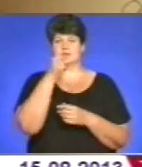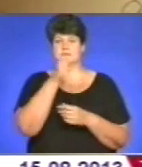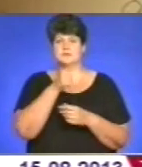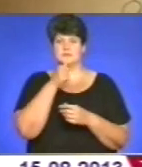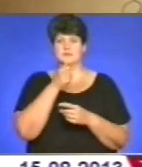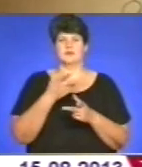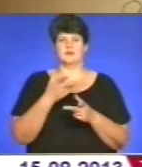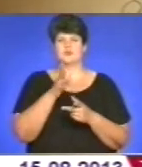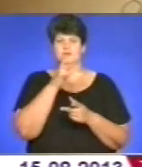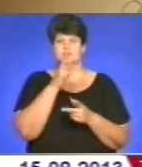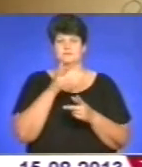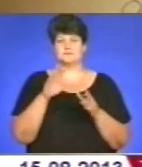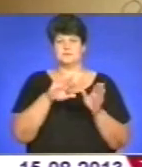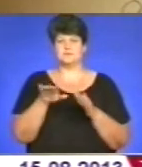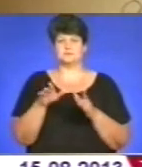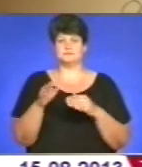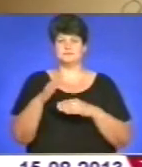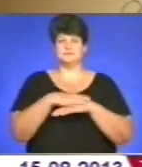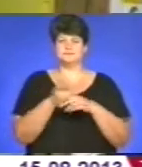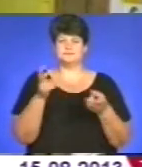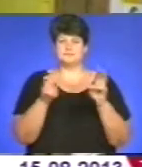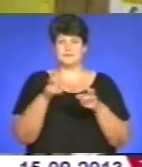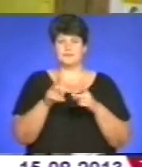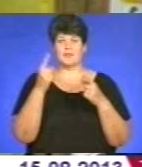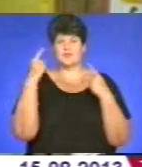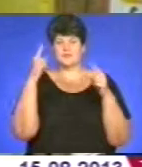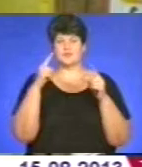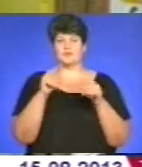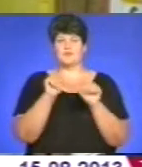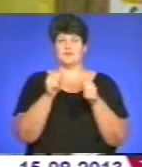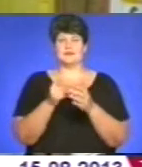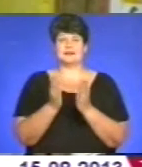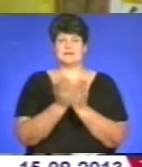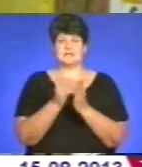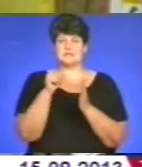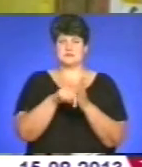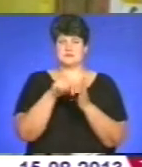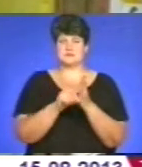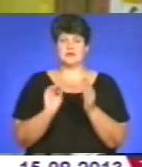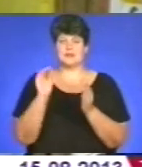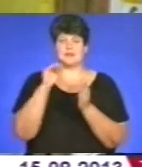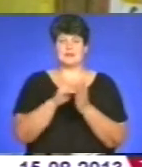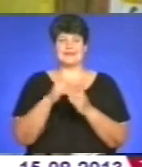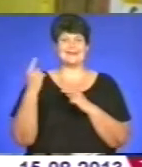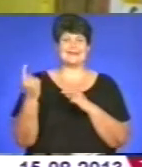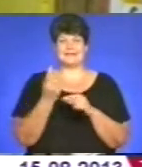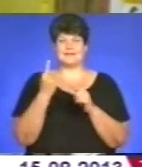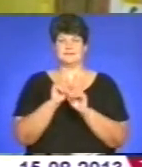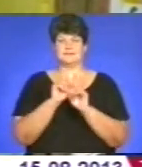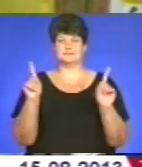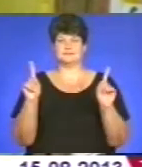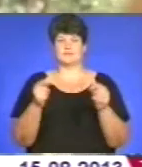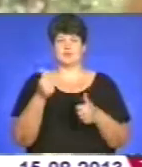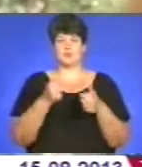викроюючи час після уроків. Творчо оформлена книга і при цьому зі смістовним наповненням єдиний такий експонат на